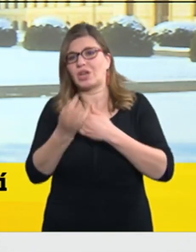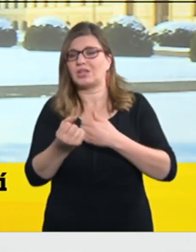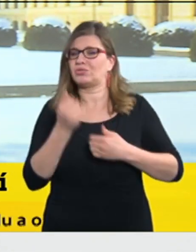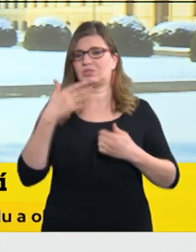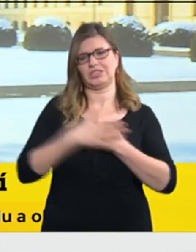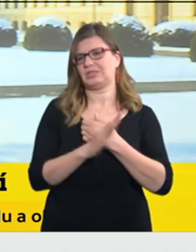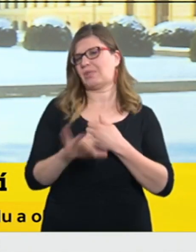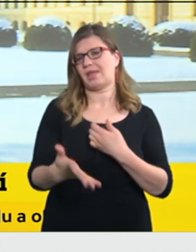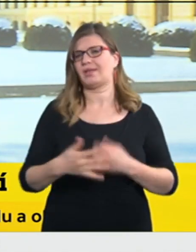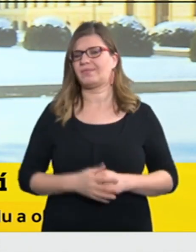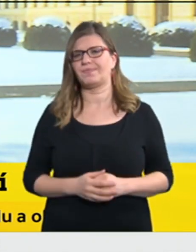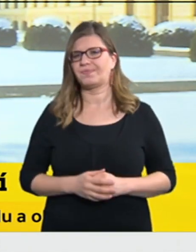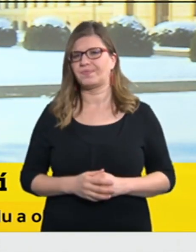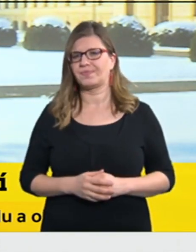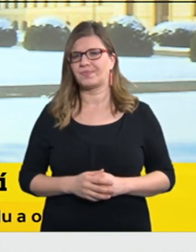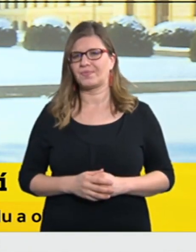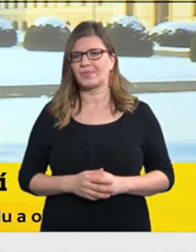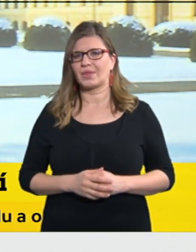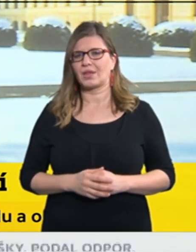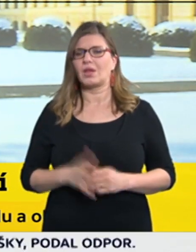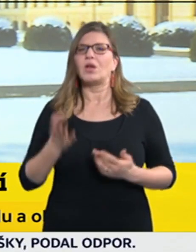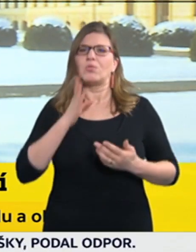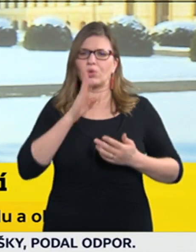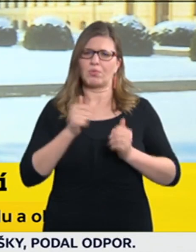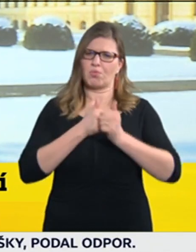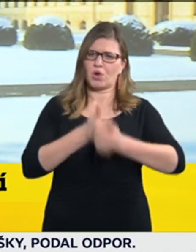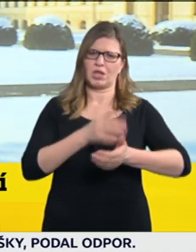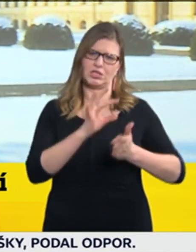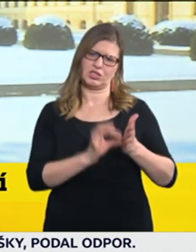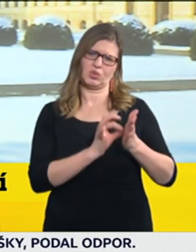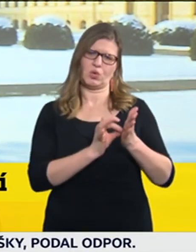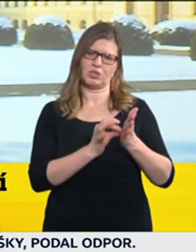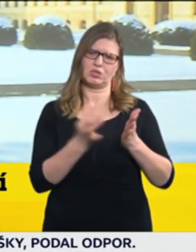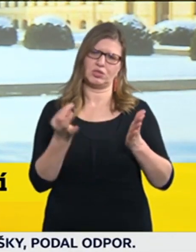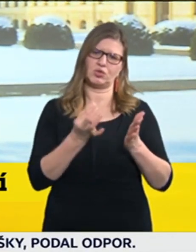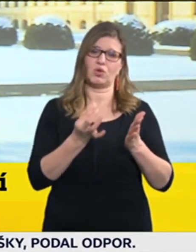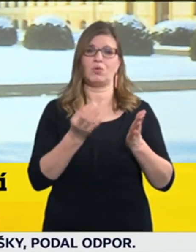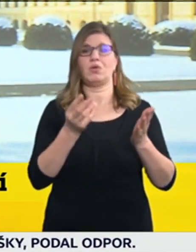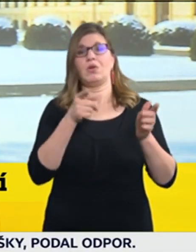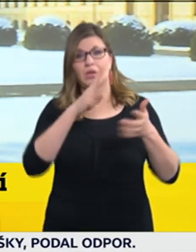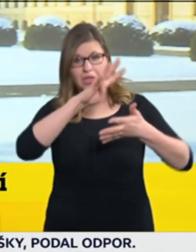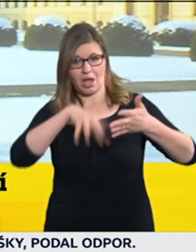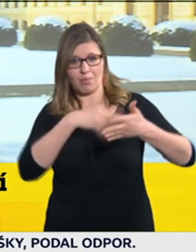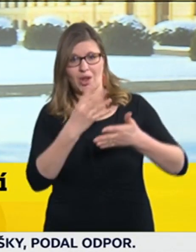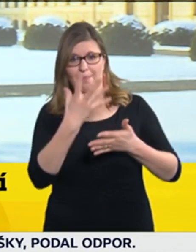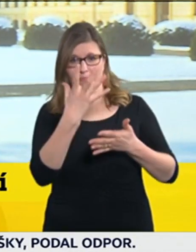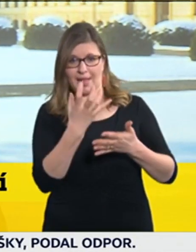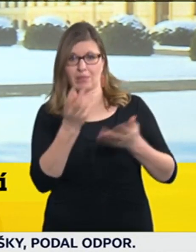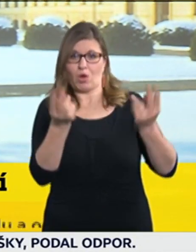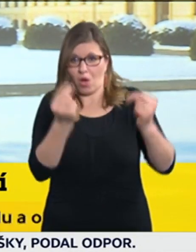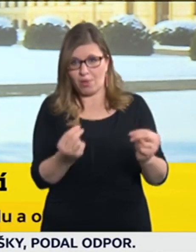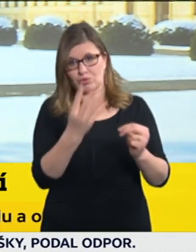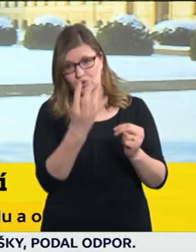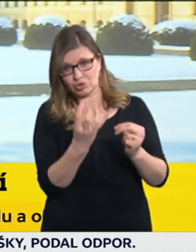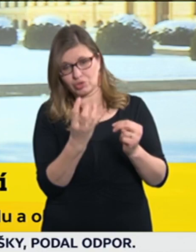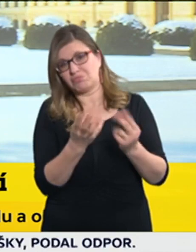odpovídat tomu, co třeba očekáváme v úrovni číslo čtyři psa. V